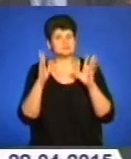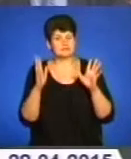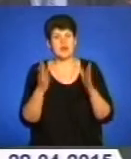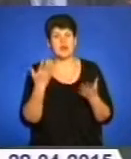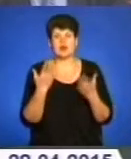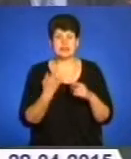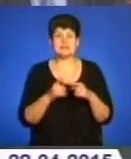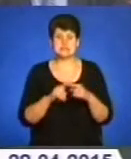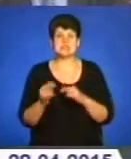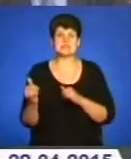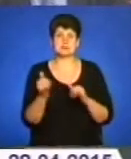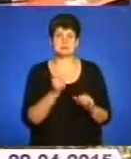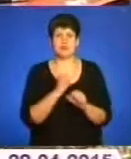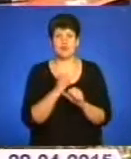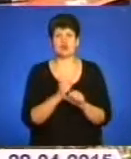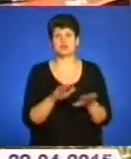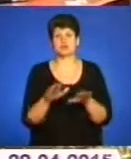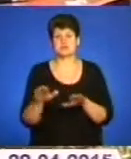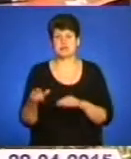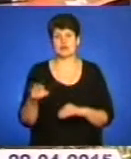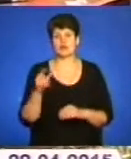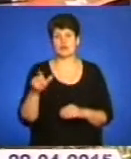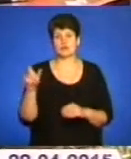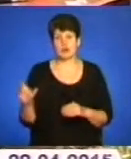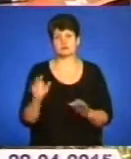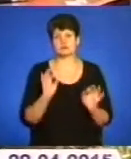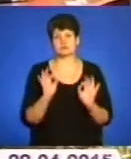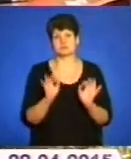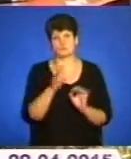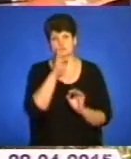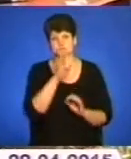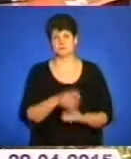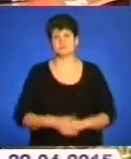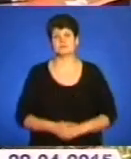принаймні це забезпечить робочі місця тернополянам і належну оплату праці.